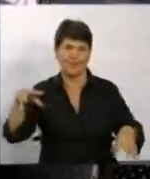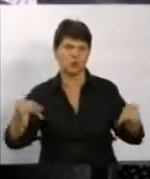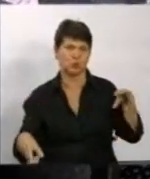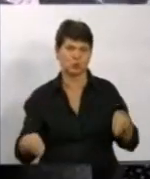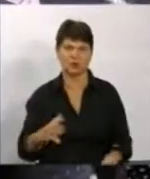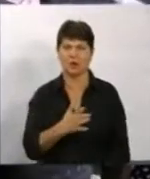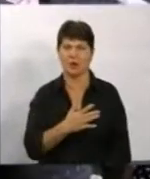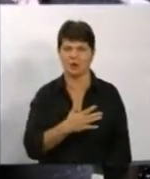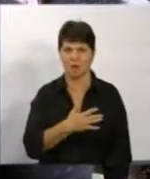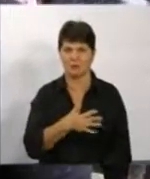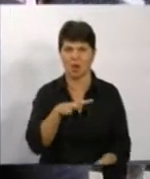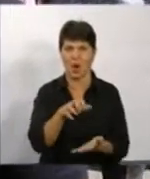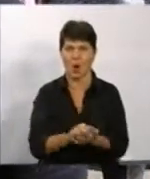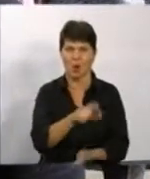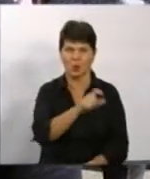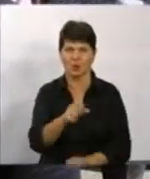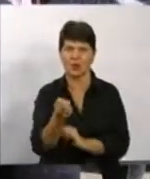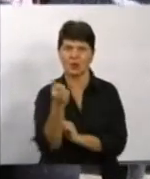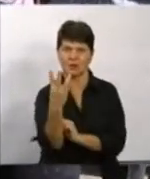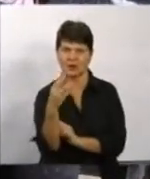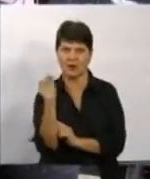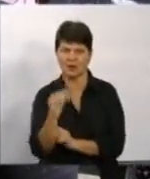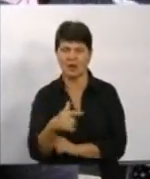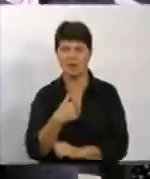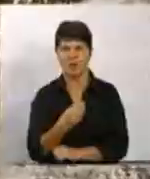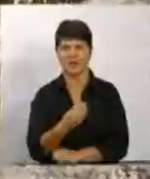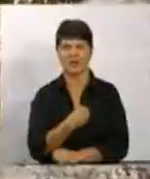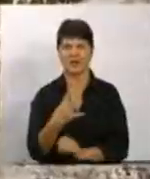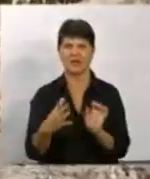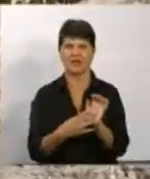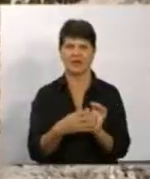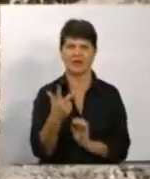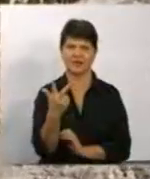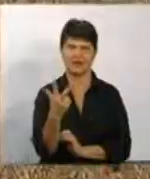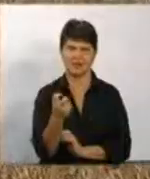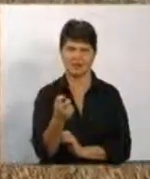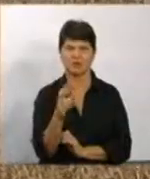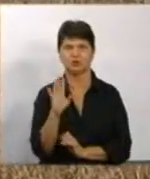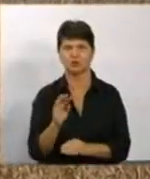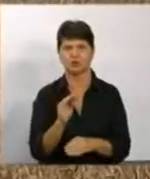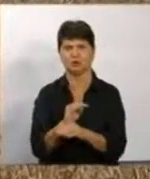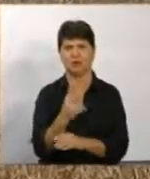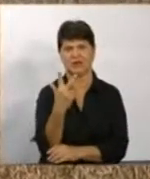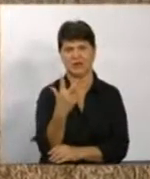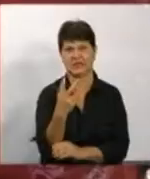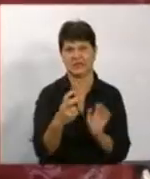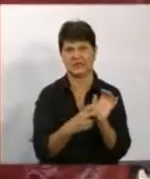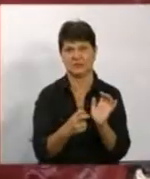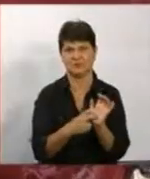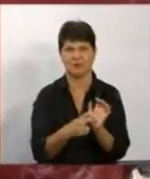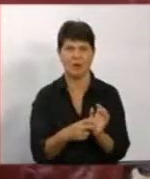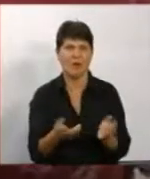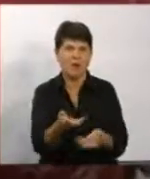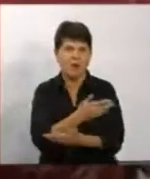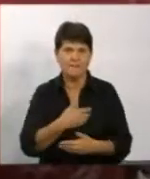наші, орендарі. 13 тисяч, нам дали 9-300. Хай доплатять нам по 3-700. Ну, же ж так, ми